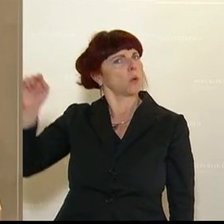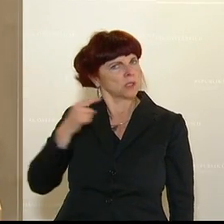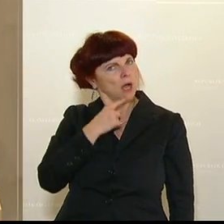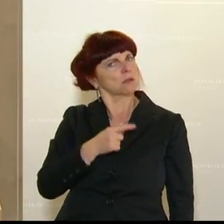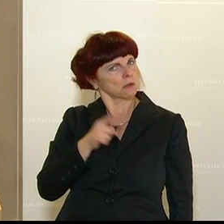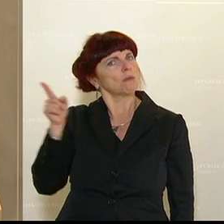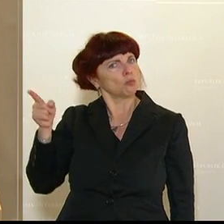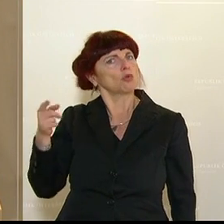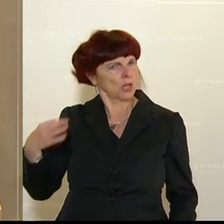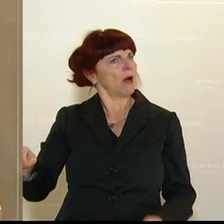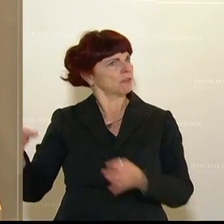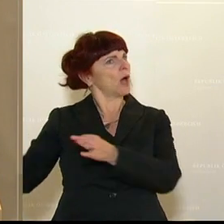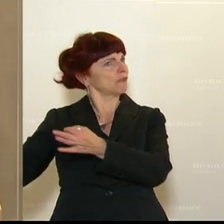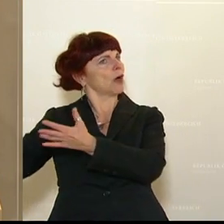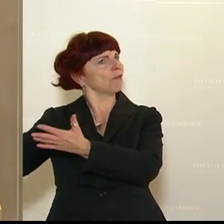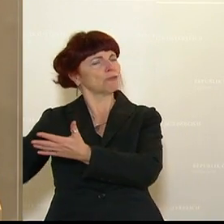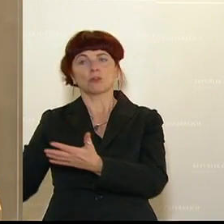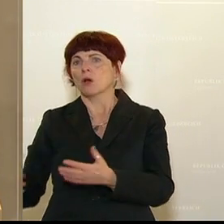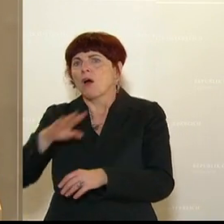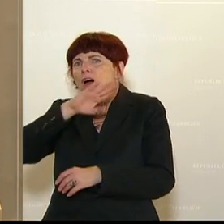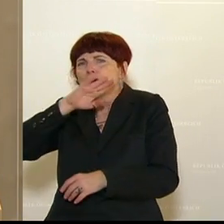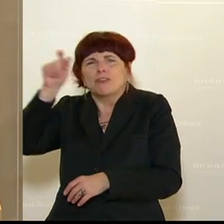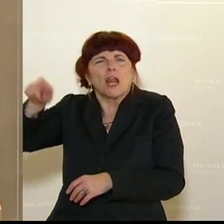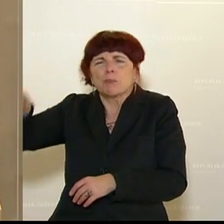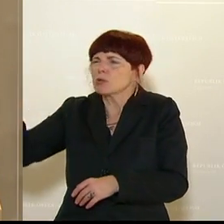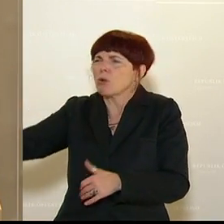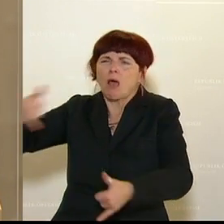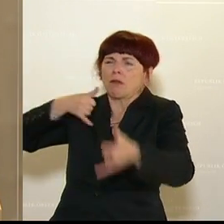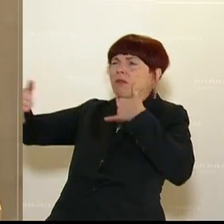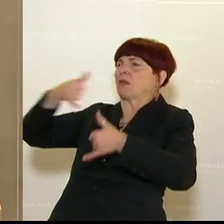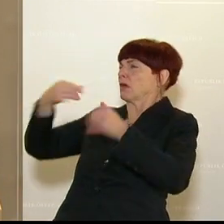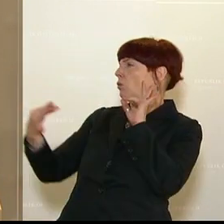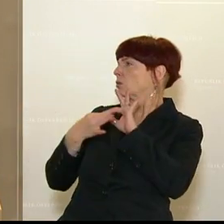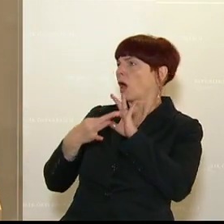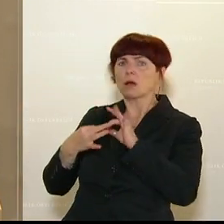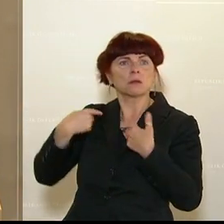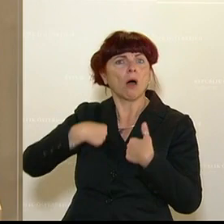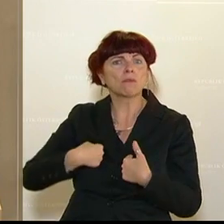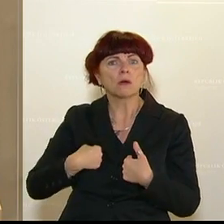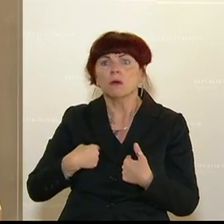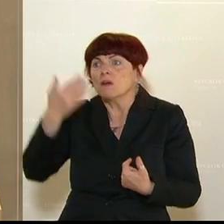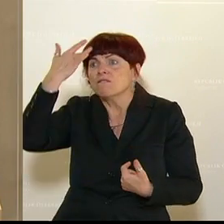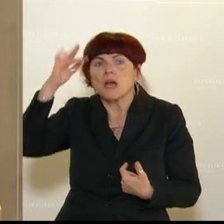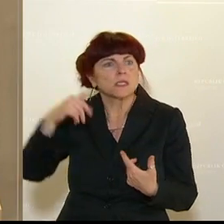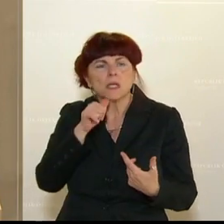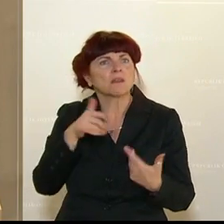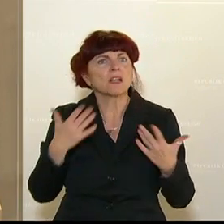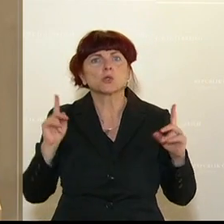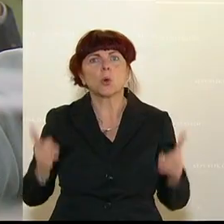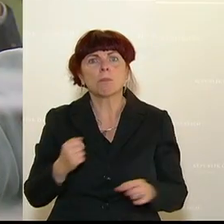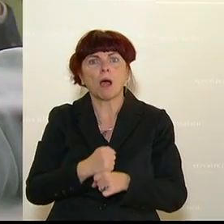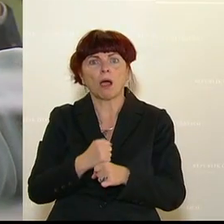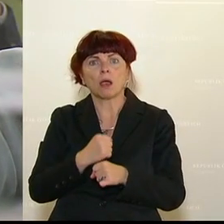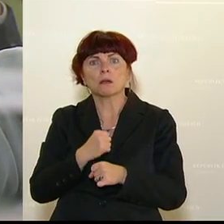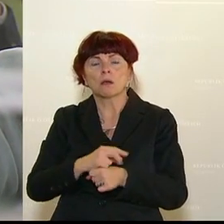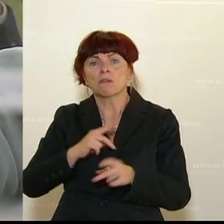übertreibe nicht, zig Personen in den letzten Tagen kontaktiert, weil sie äußerst unsicher sind. Sie wissen nicht mehr, was los ist. Und wenn